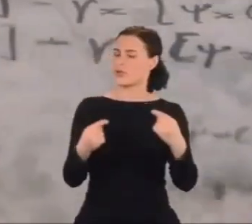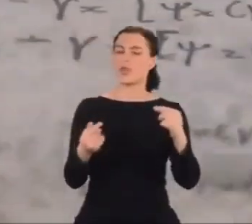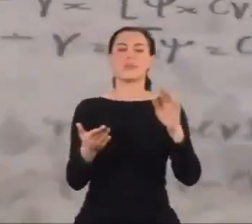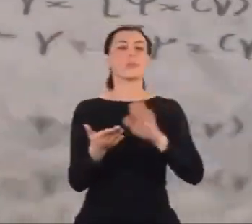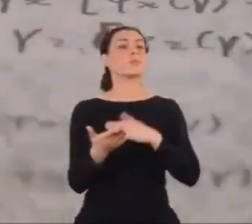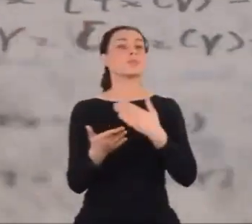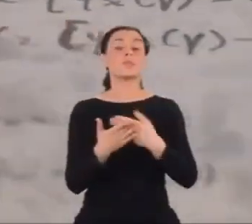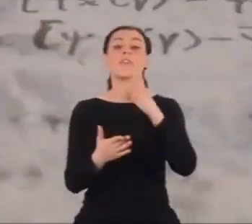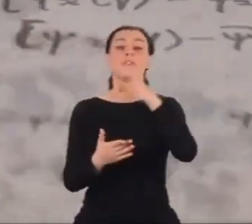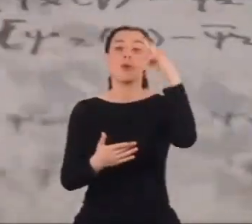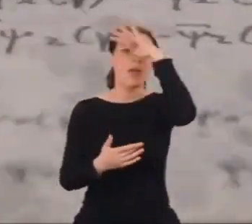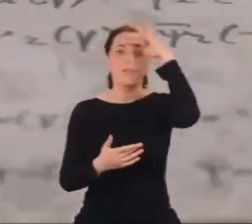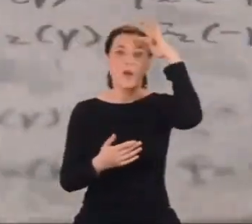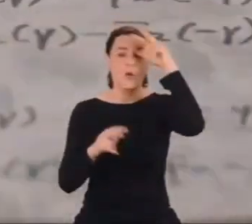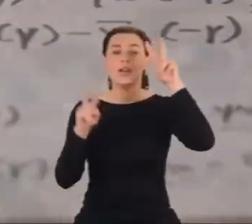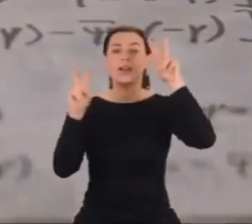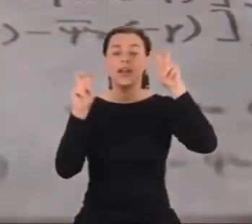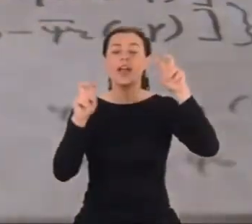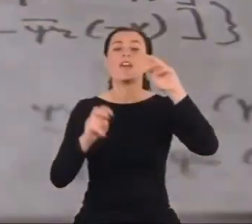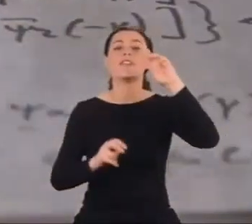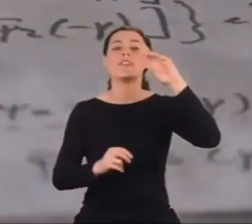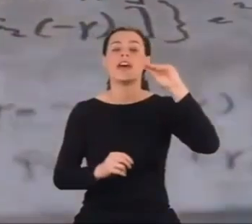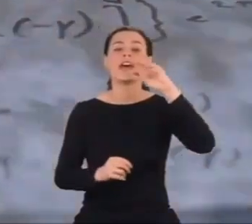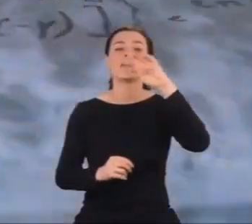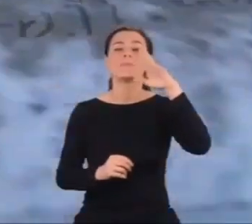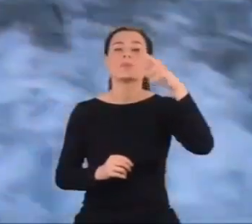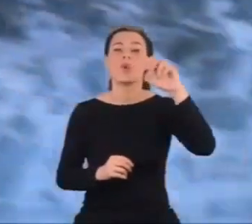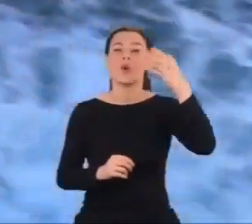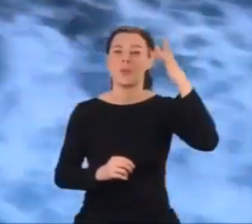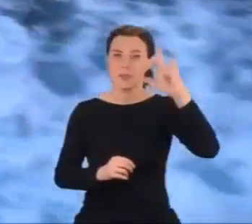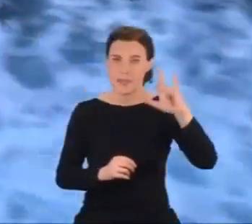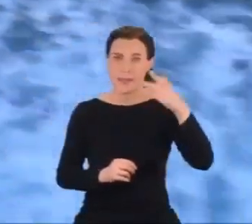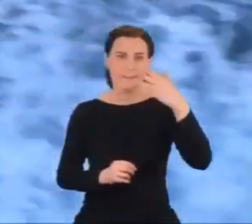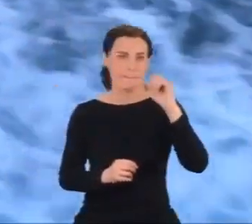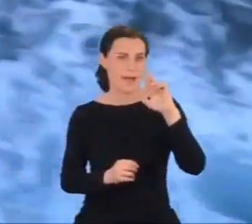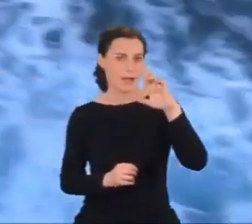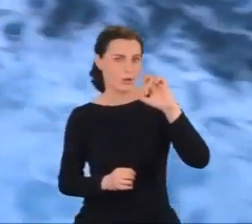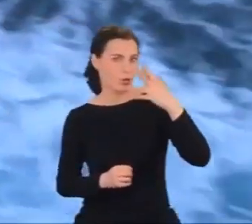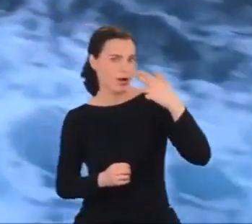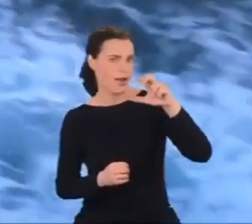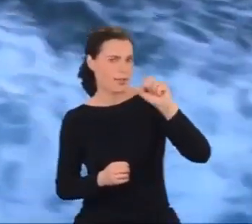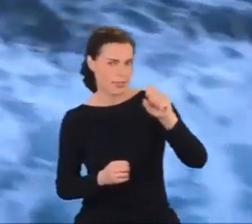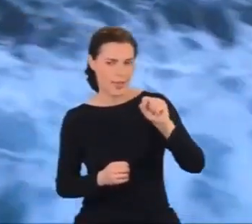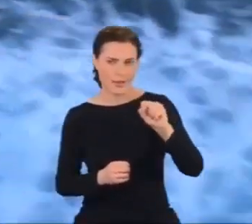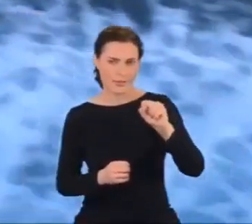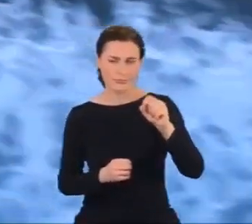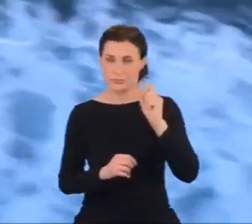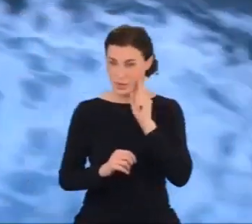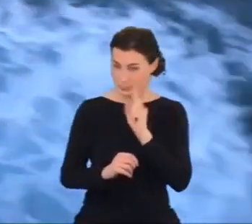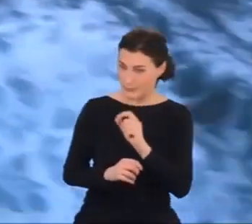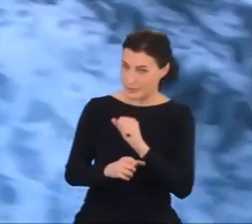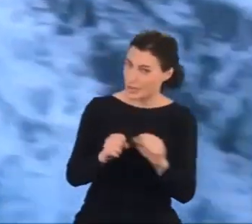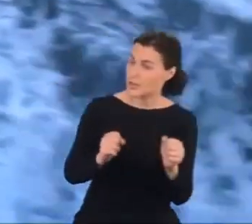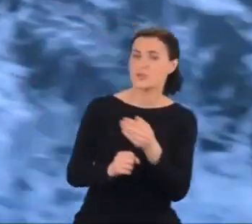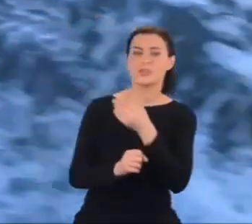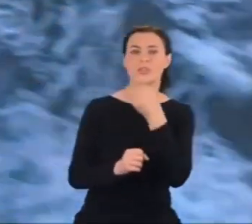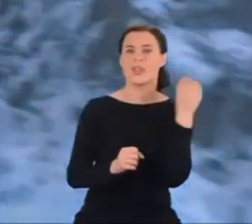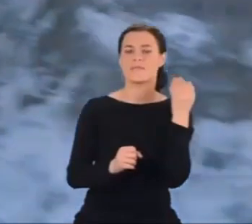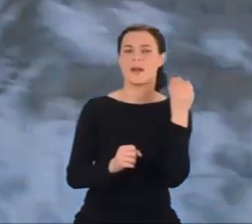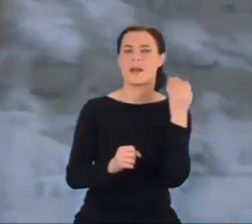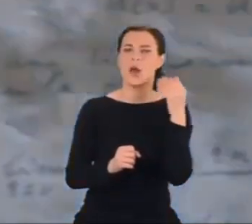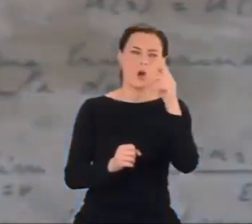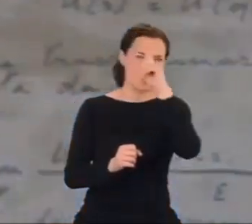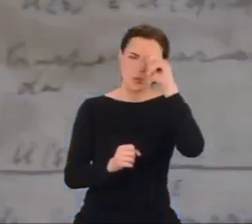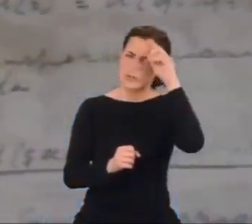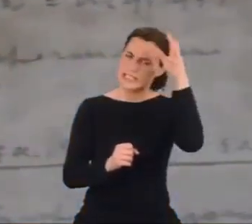ta o cząstkach nazywanych fermionami Majorany. Czy faktycznie istnieją? Naukowcy uparcie ich